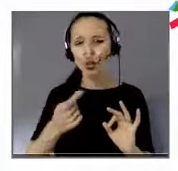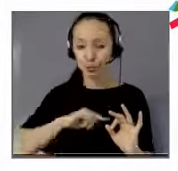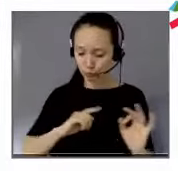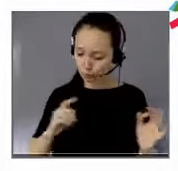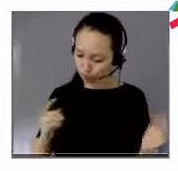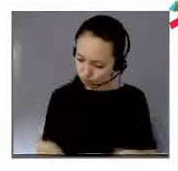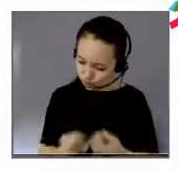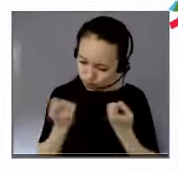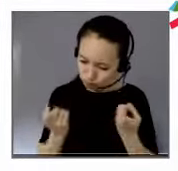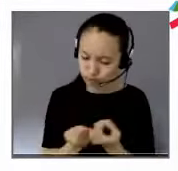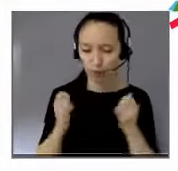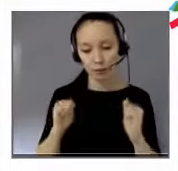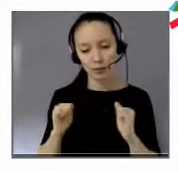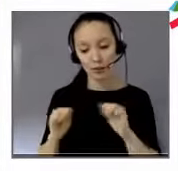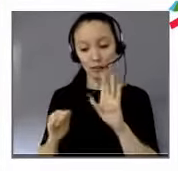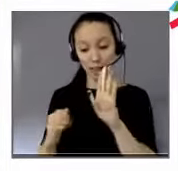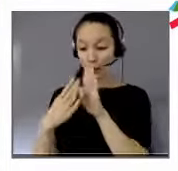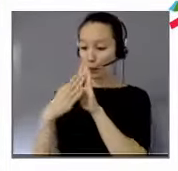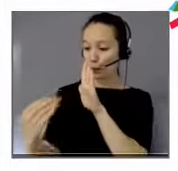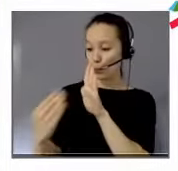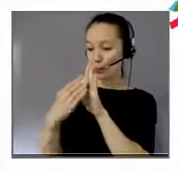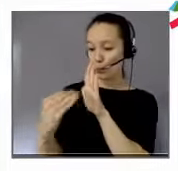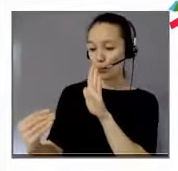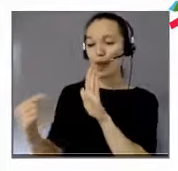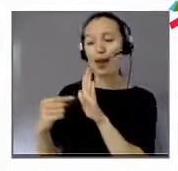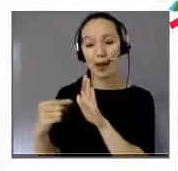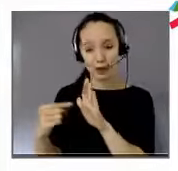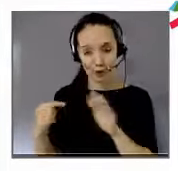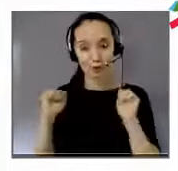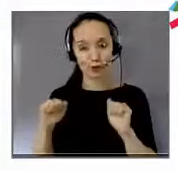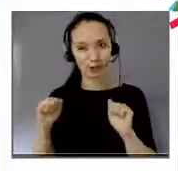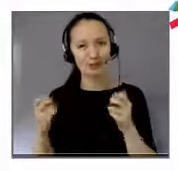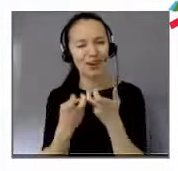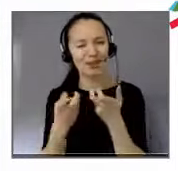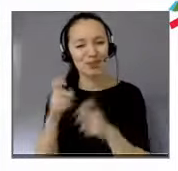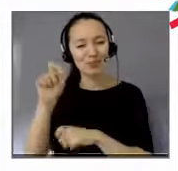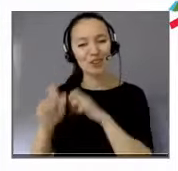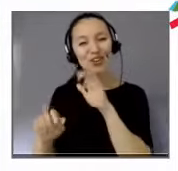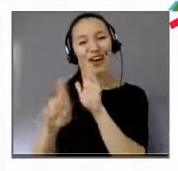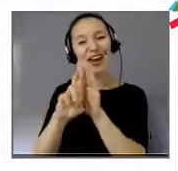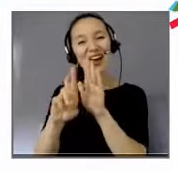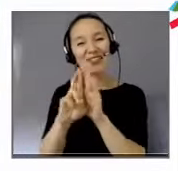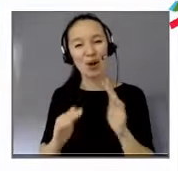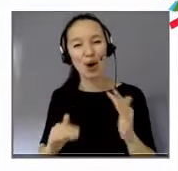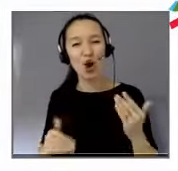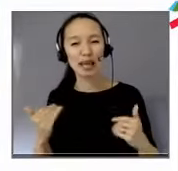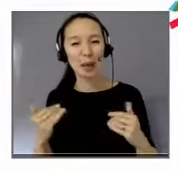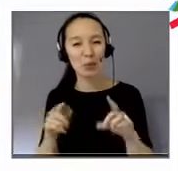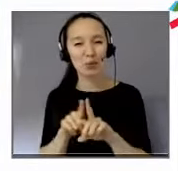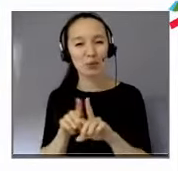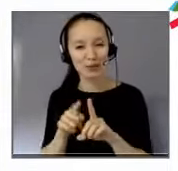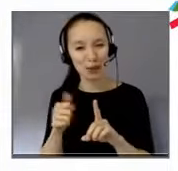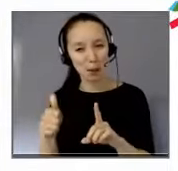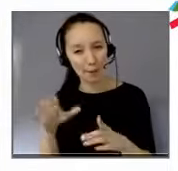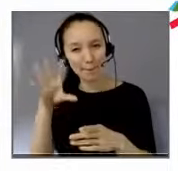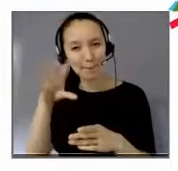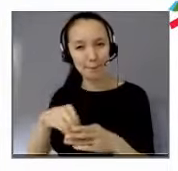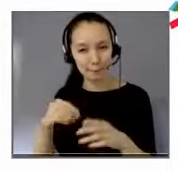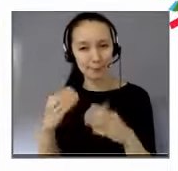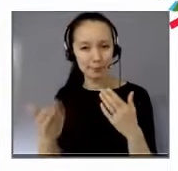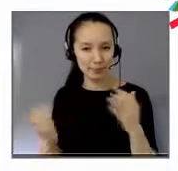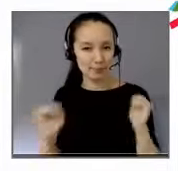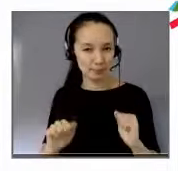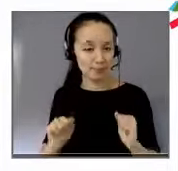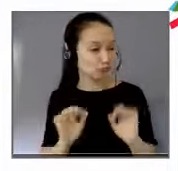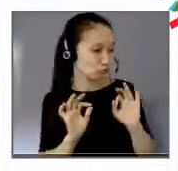mimétisme, de voir des gens le faire des exemples. Comme les référents handicap. Voilà, exactement. Donc, en tout cas, il n a pas une